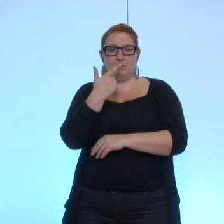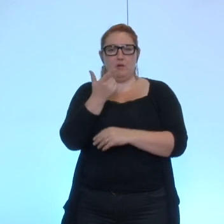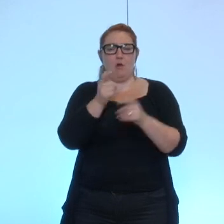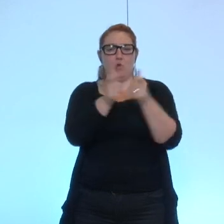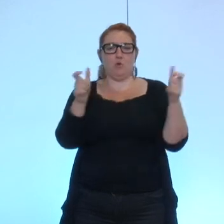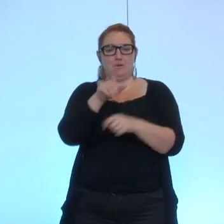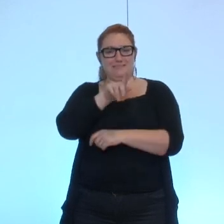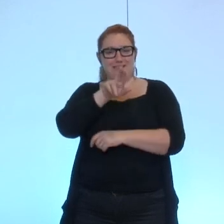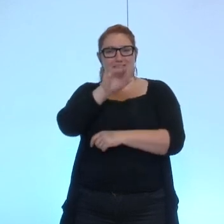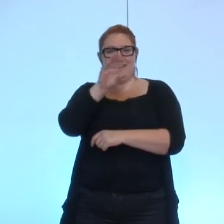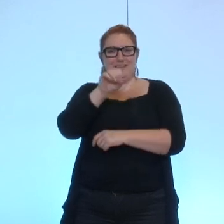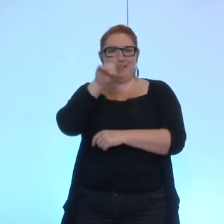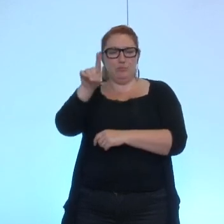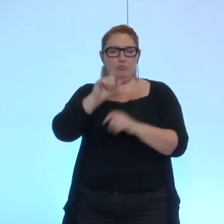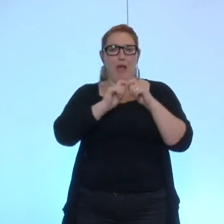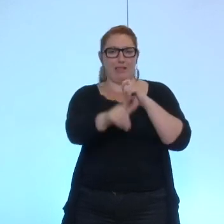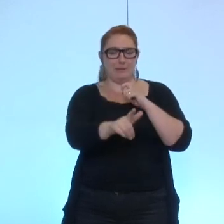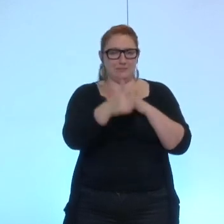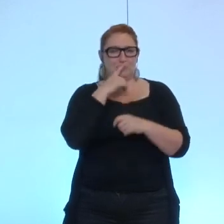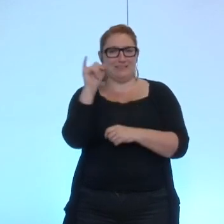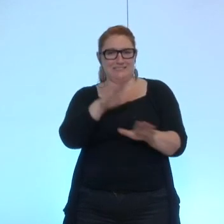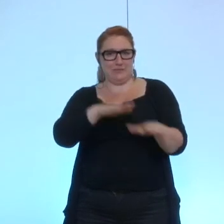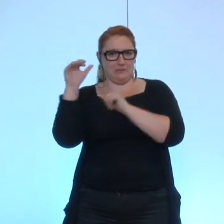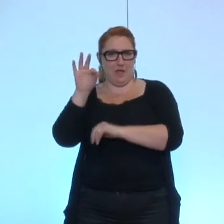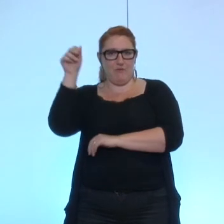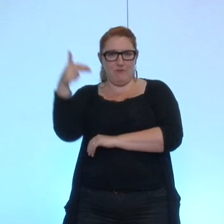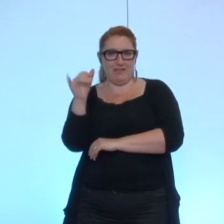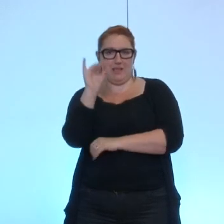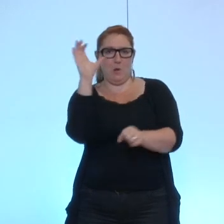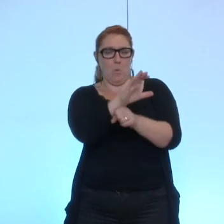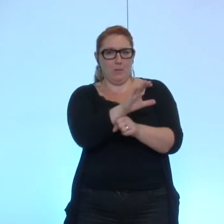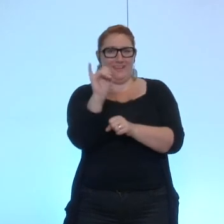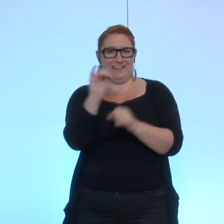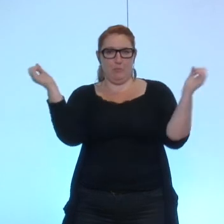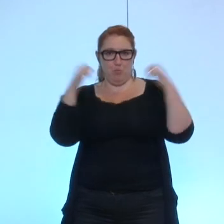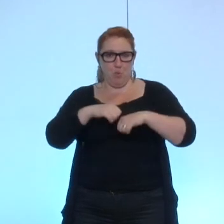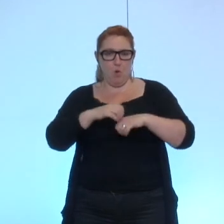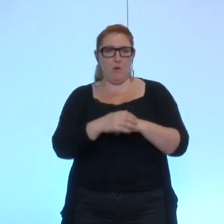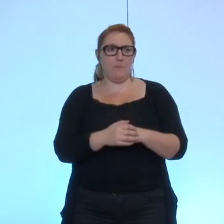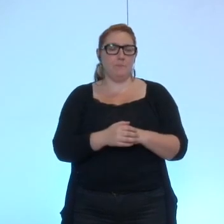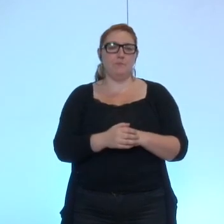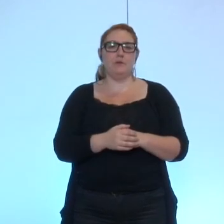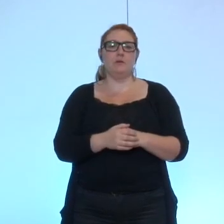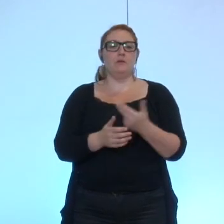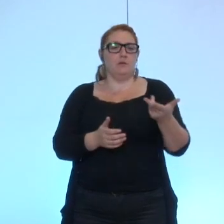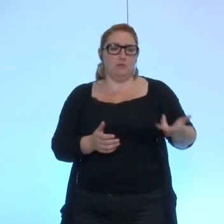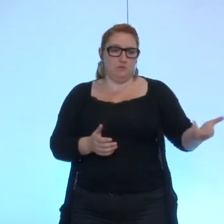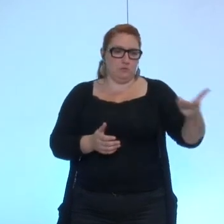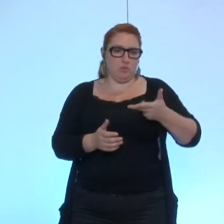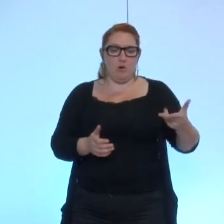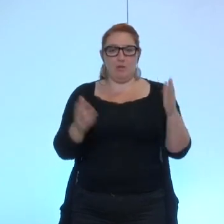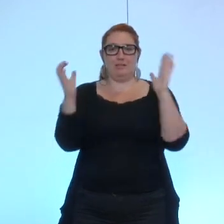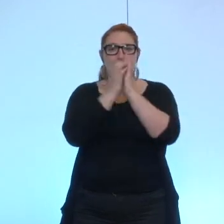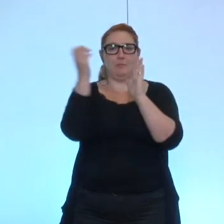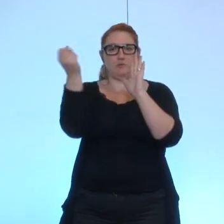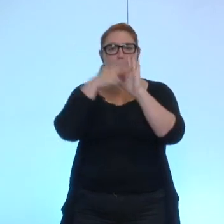qui s'abstient Front National qui est contre qui est pour les trois autres groupes cette délibération